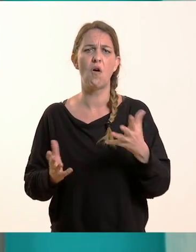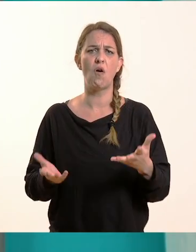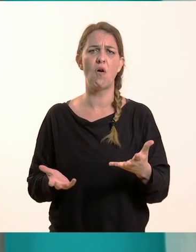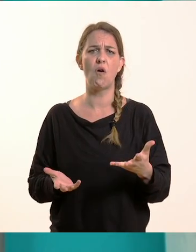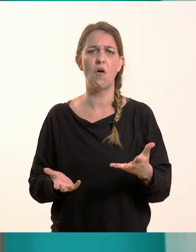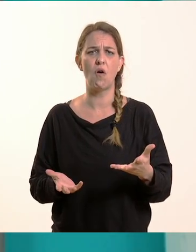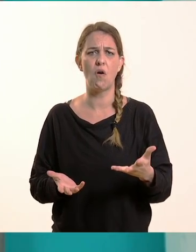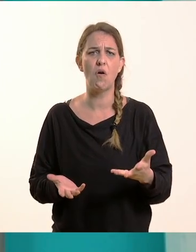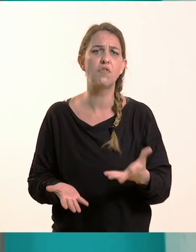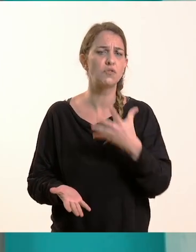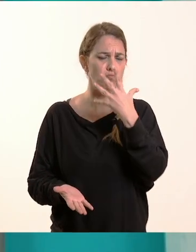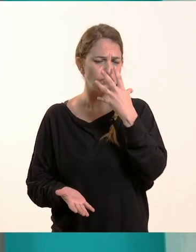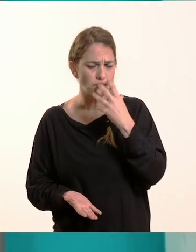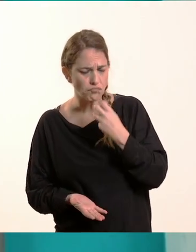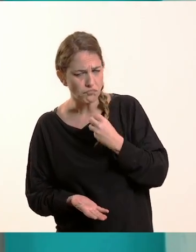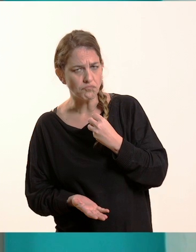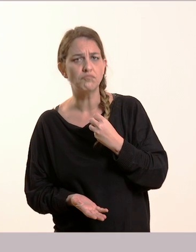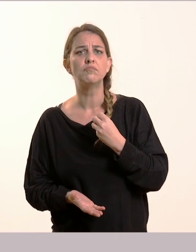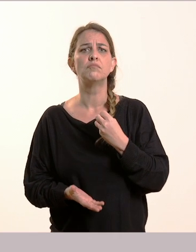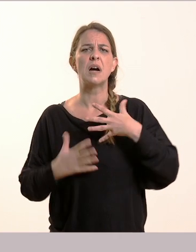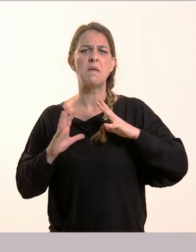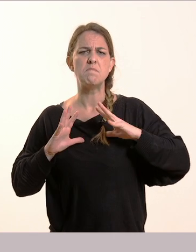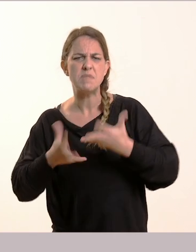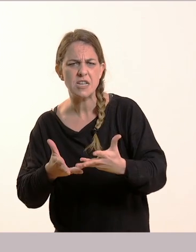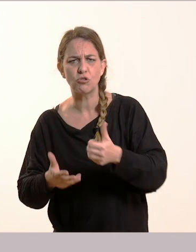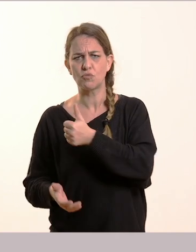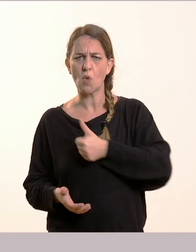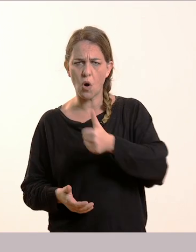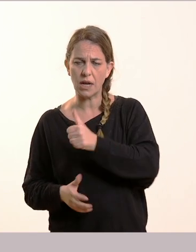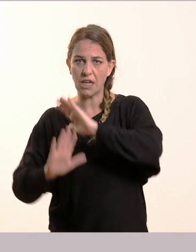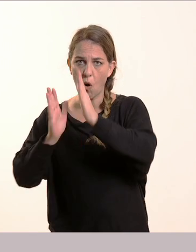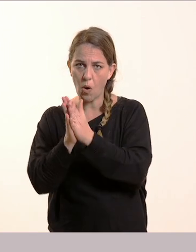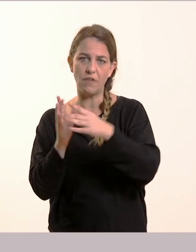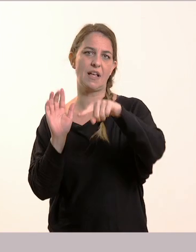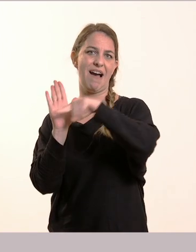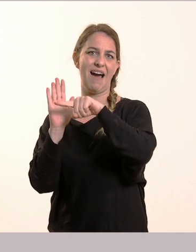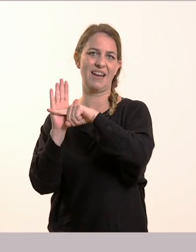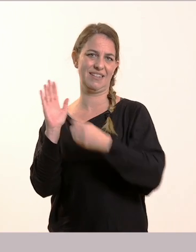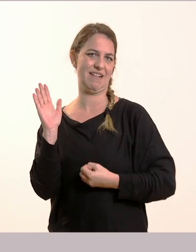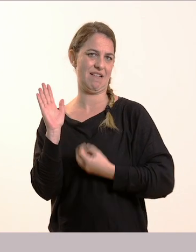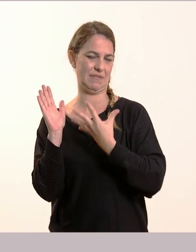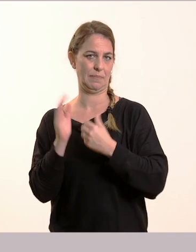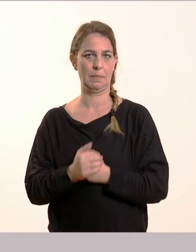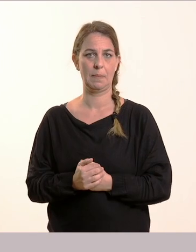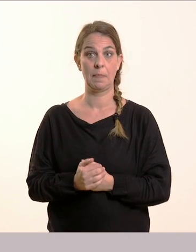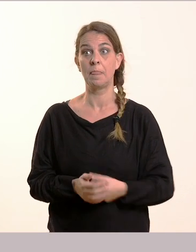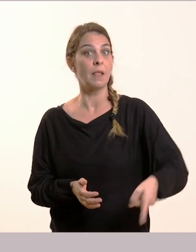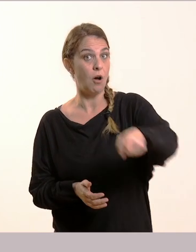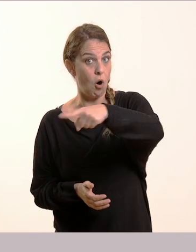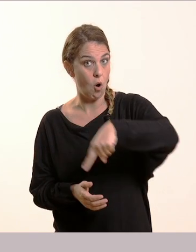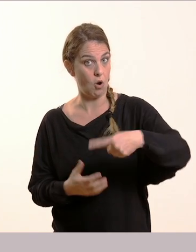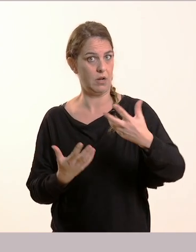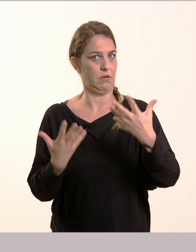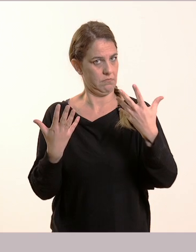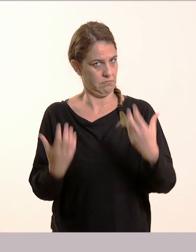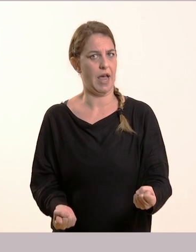συγχωρείτε, το μίσος, η μοναξιά. Όλα αυτά. Όλοι οι άνθρωποι νιώθουμε και όμορφα και άσχημα